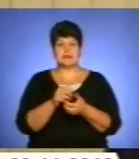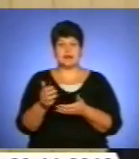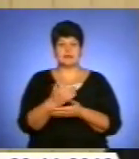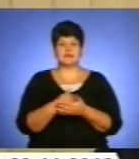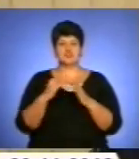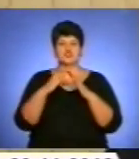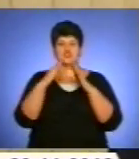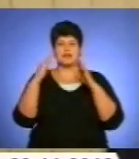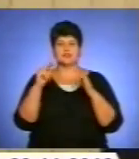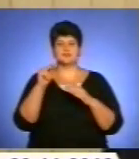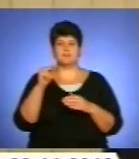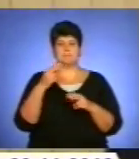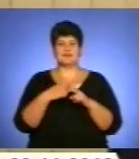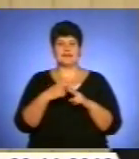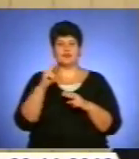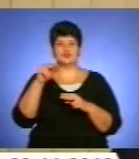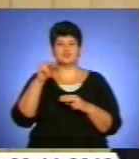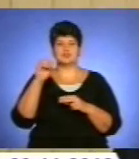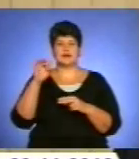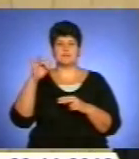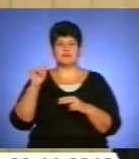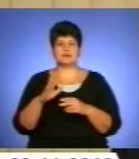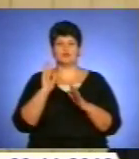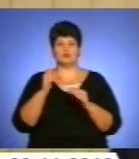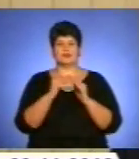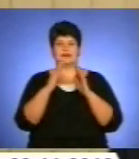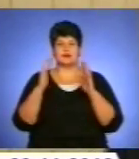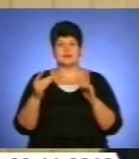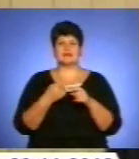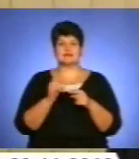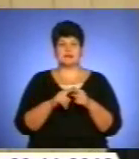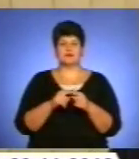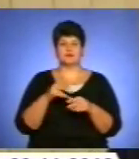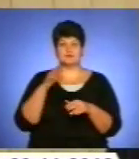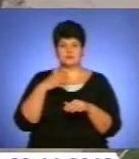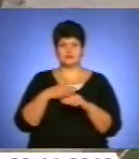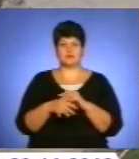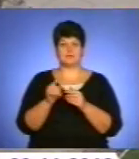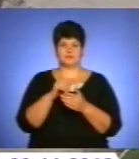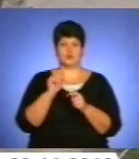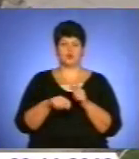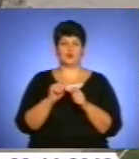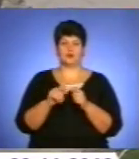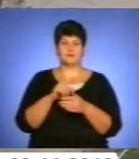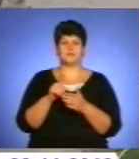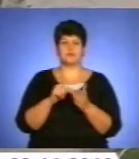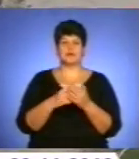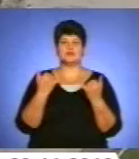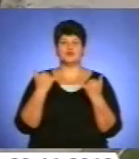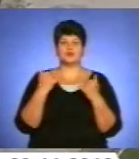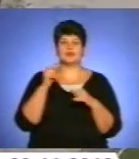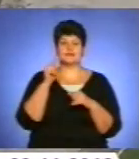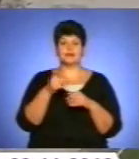металочерепицію, яку буде перекривати. Тобто ми тримаємо це питання завжди на контролі. На сьогодні у дитячому садочку